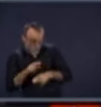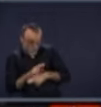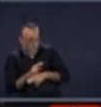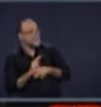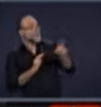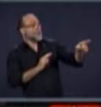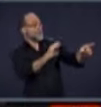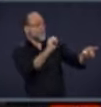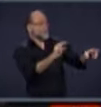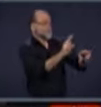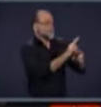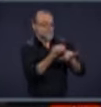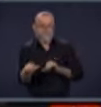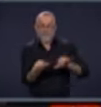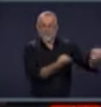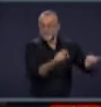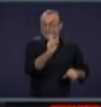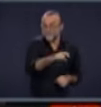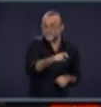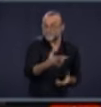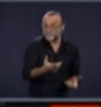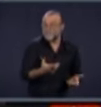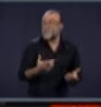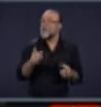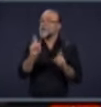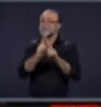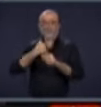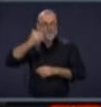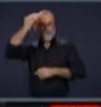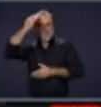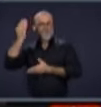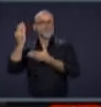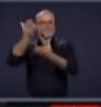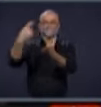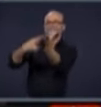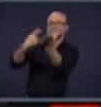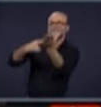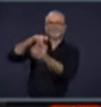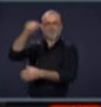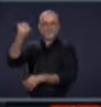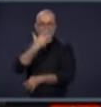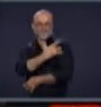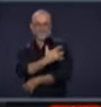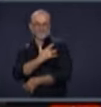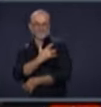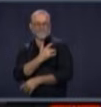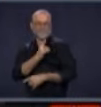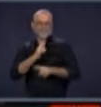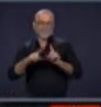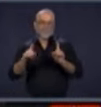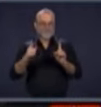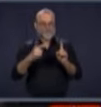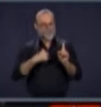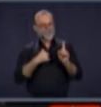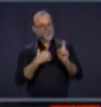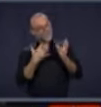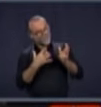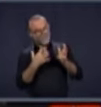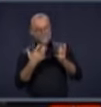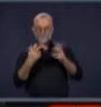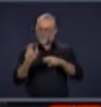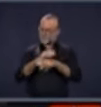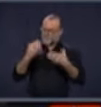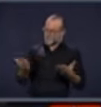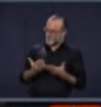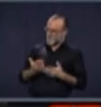utilisent une même application. Je sais qu'il y a d'autres projets à l'étude dans d'autres provinces, mais j'aimerais bien, bien sûr,